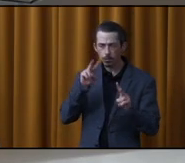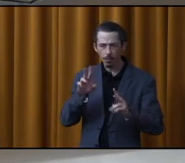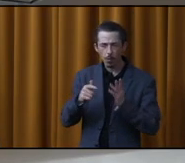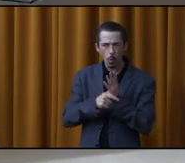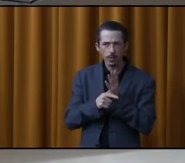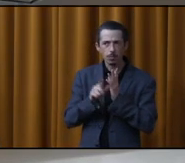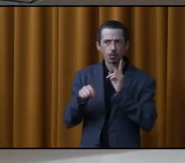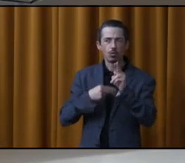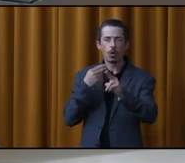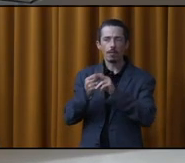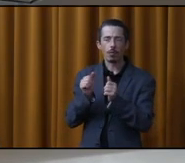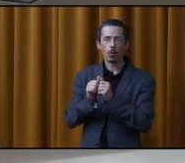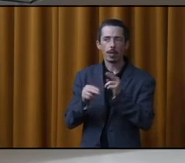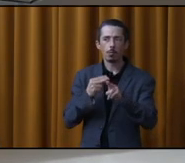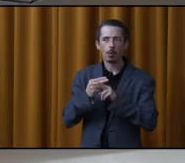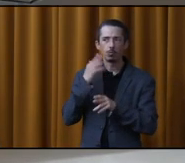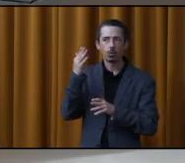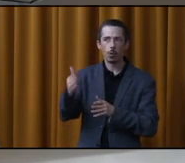Alors, je vous reviens.